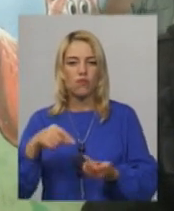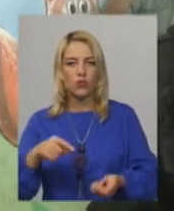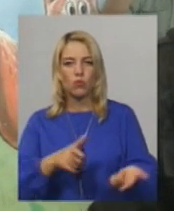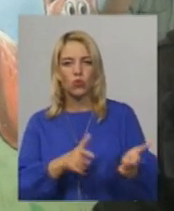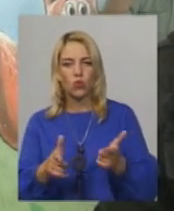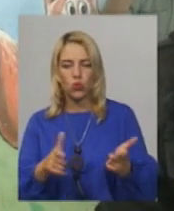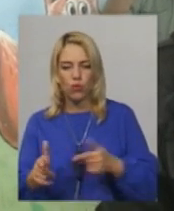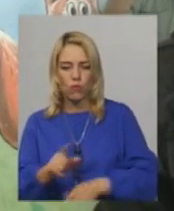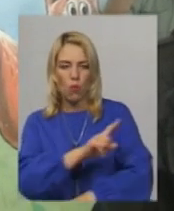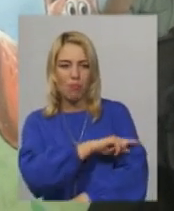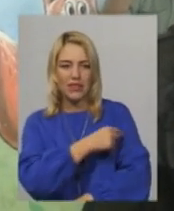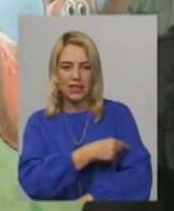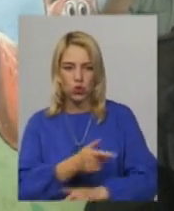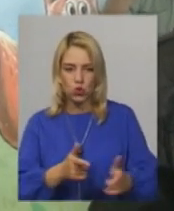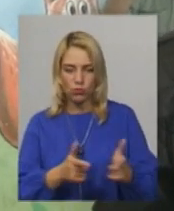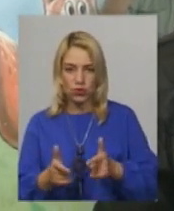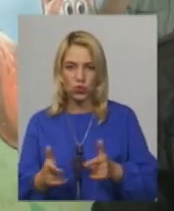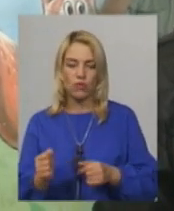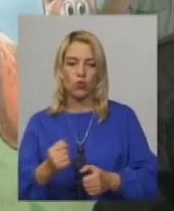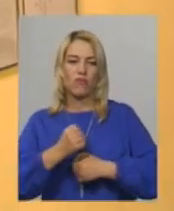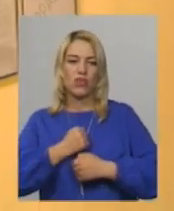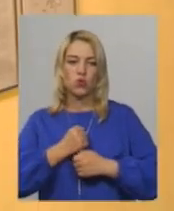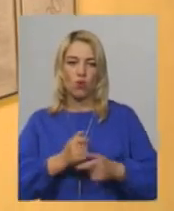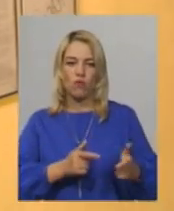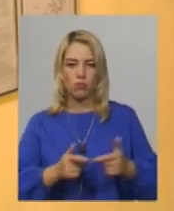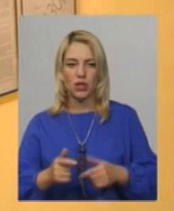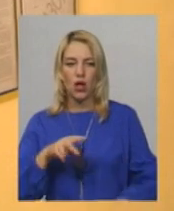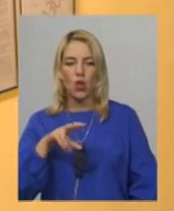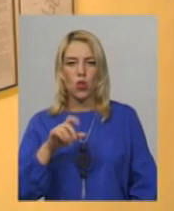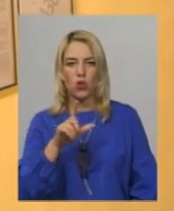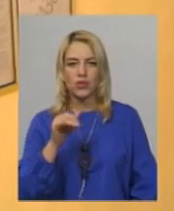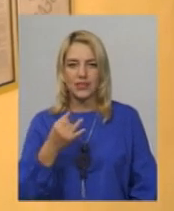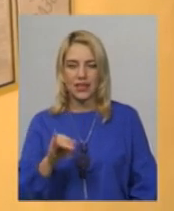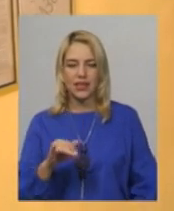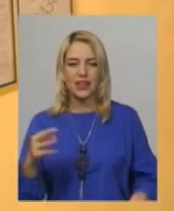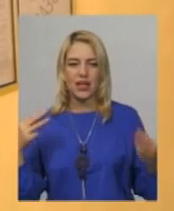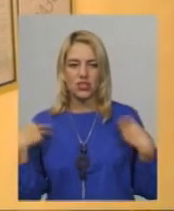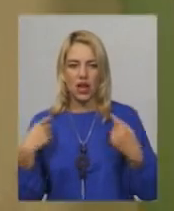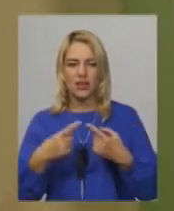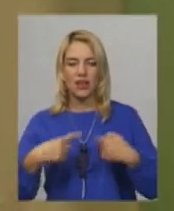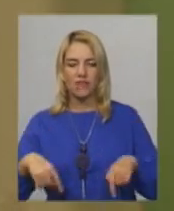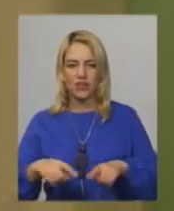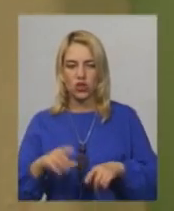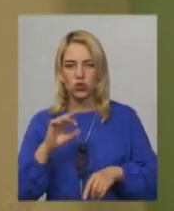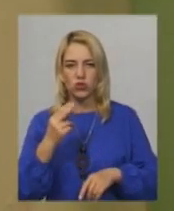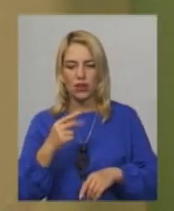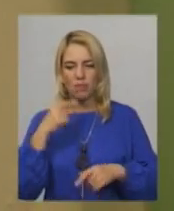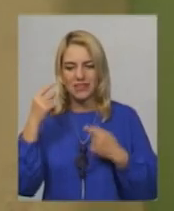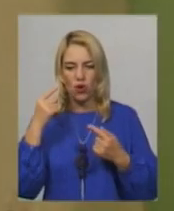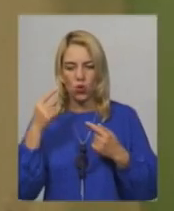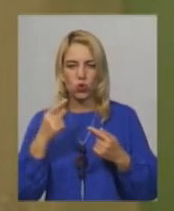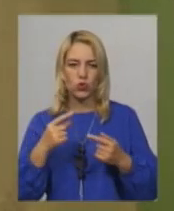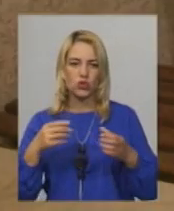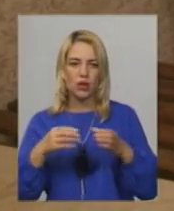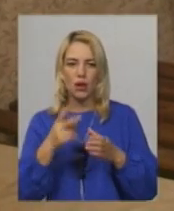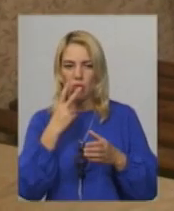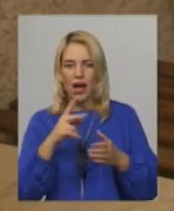і медичну підготовку, і військову підготовку. Ігор Лозій, начальник відділу соціально-психологічної служби, показує капітально відремонтоване